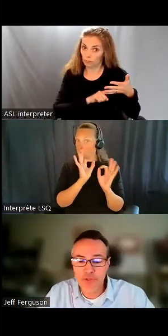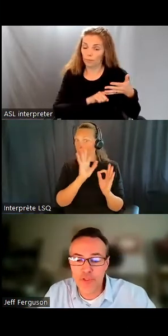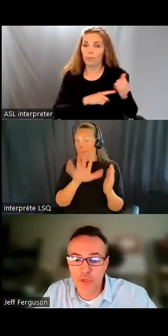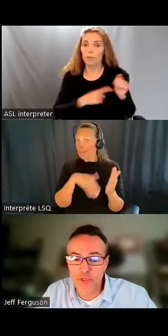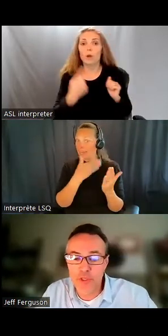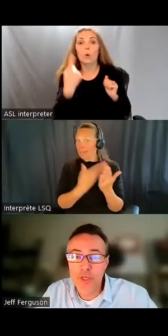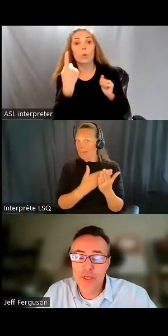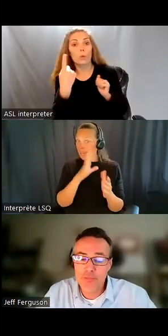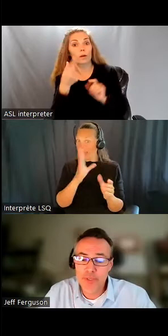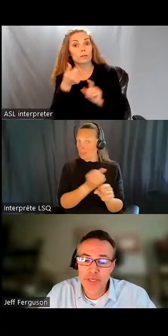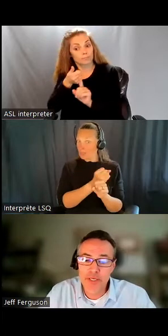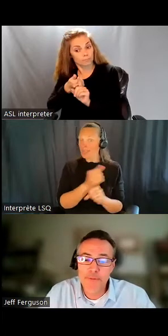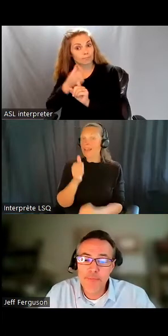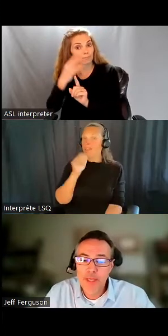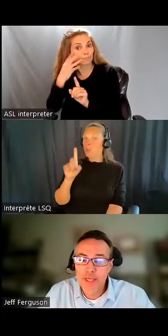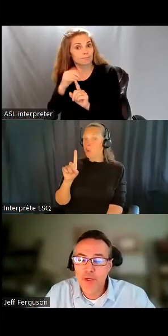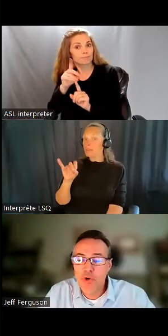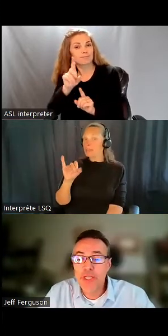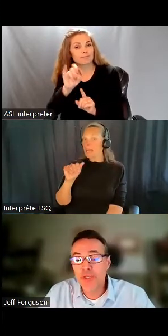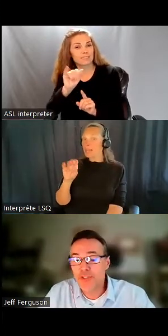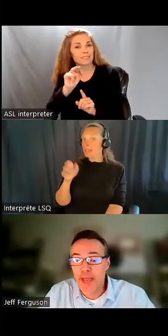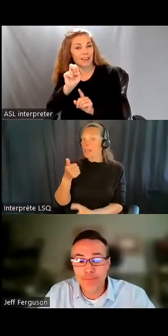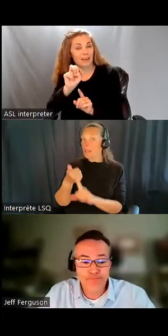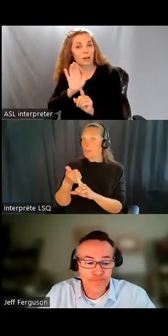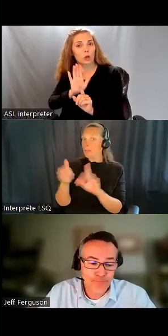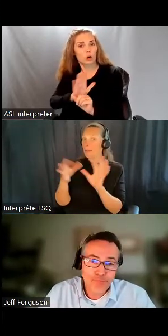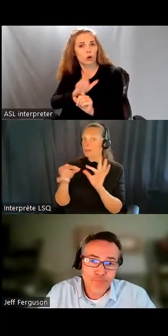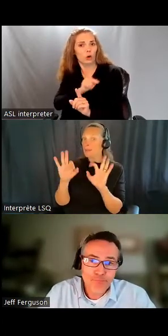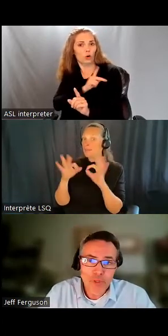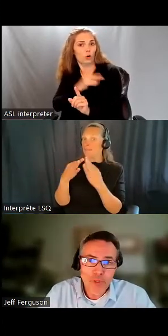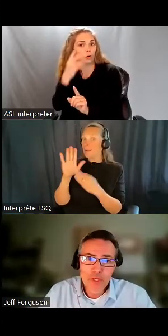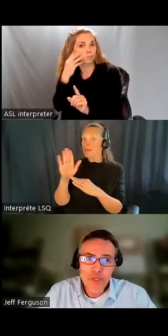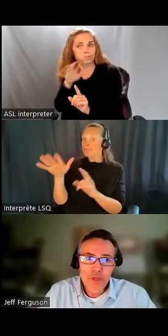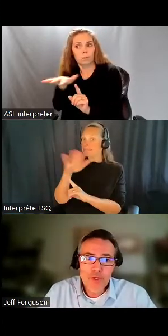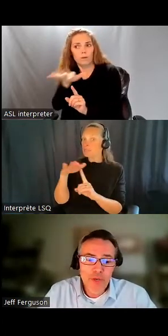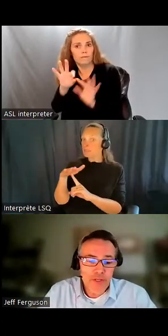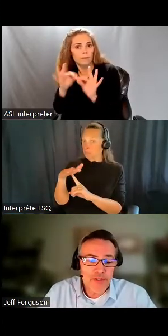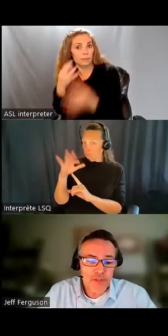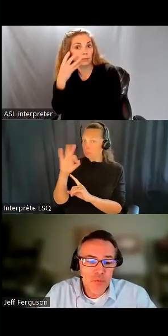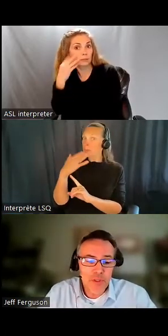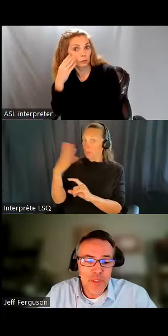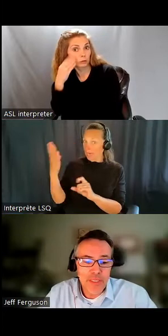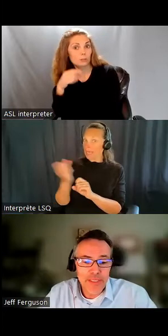Diane parler de la situation de sa famille qui a réussi à créer ça.